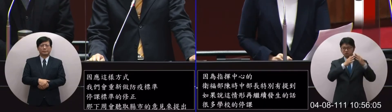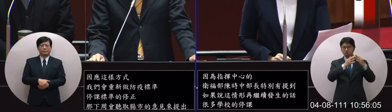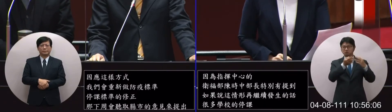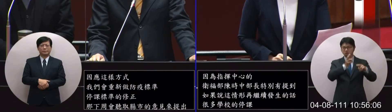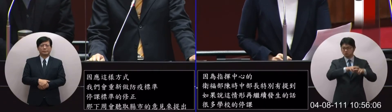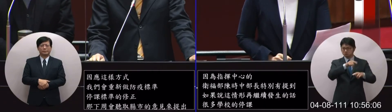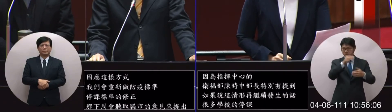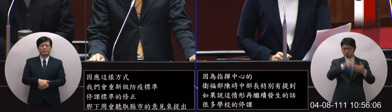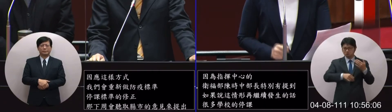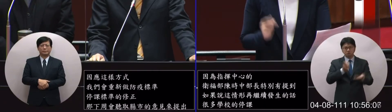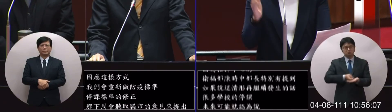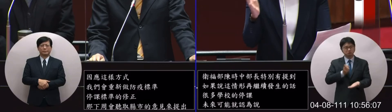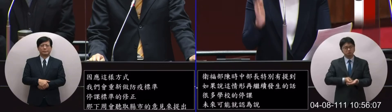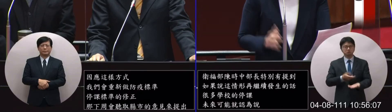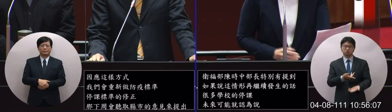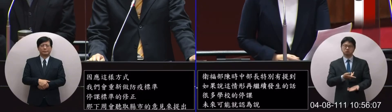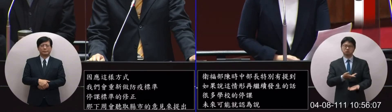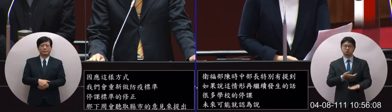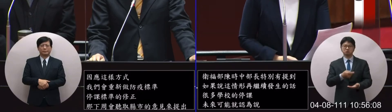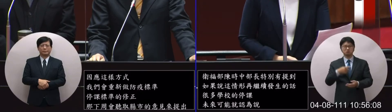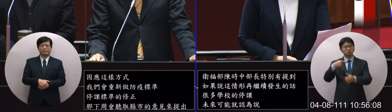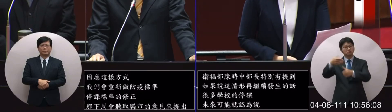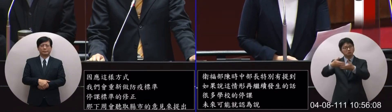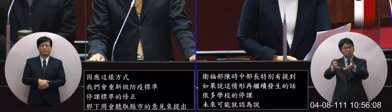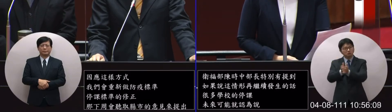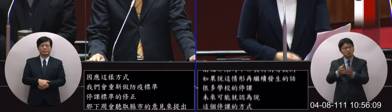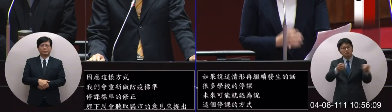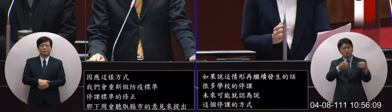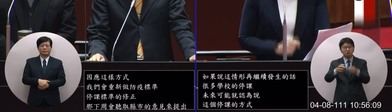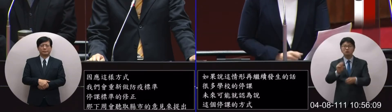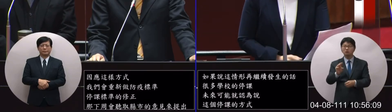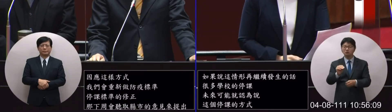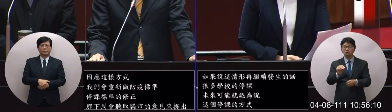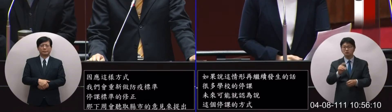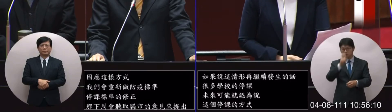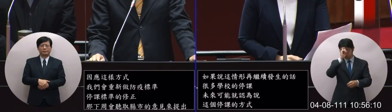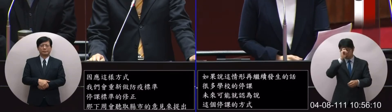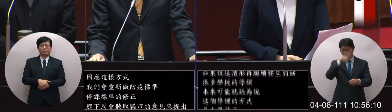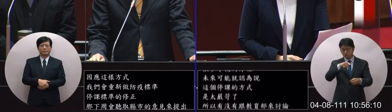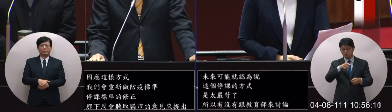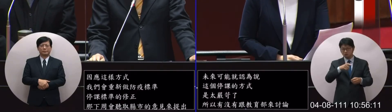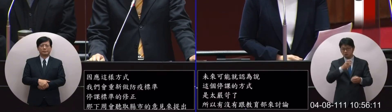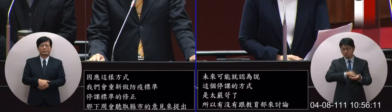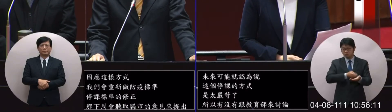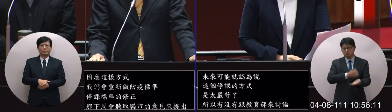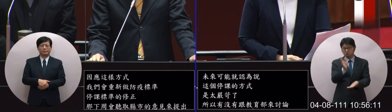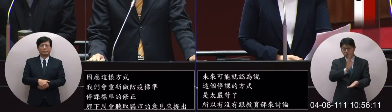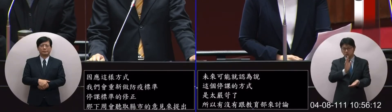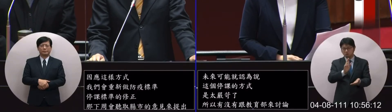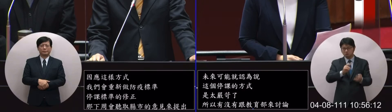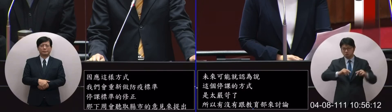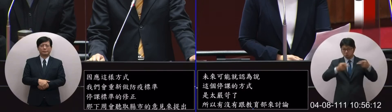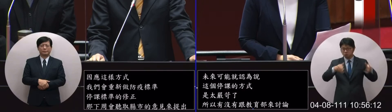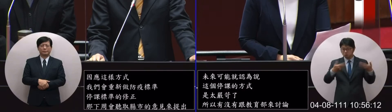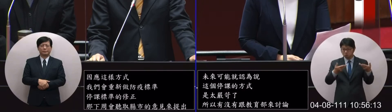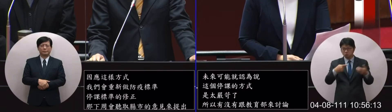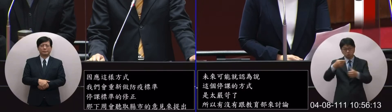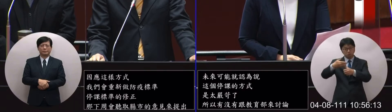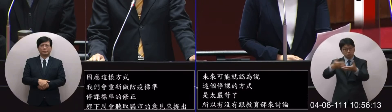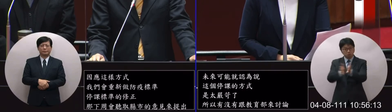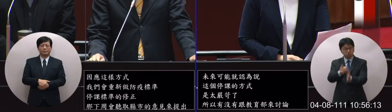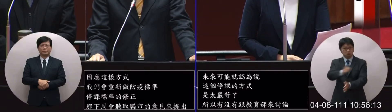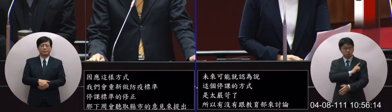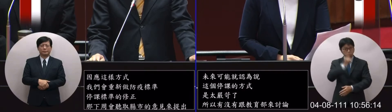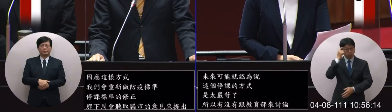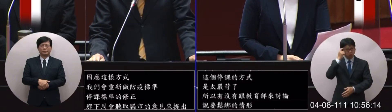太嚴苛了所以有沒有跟教育部來討論說要有鬆綁的情形教育部您的態度立場